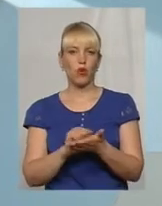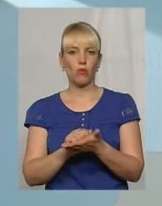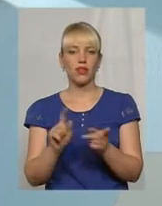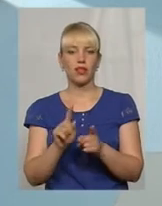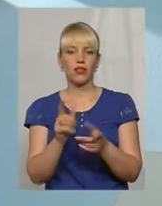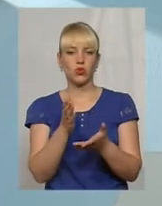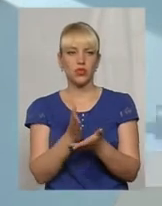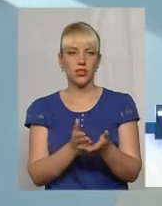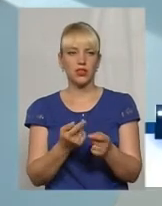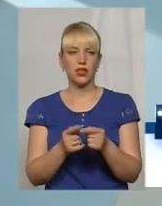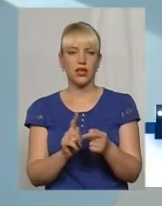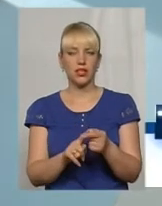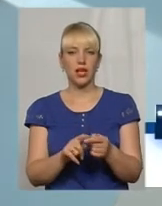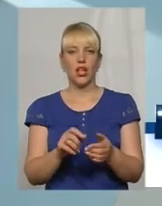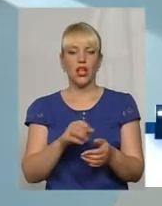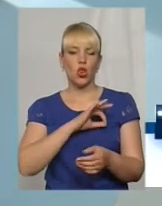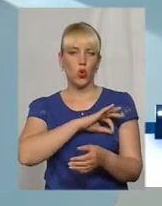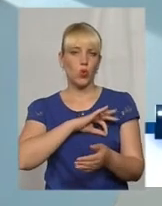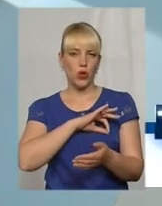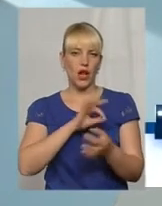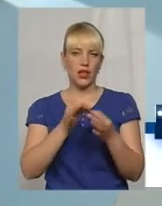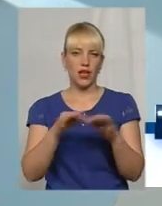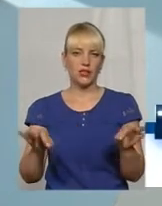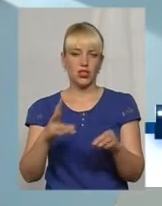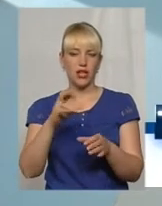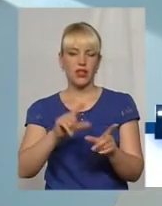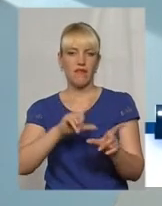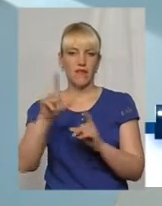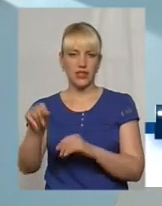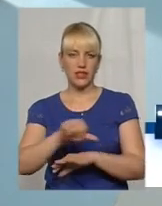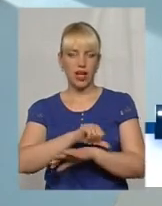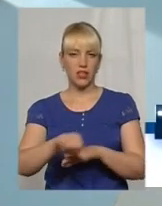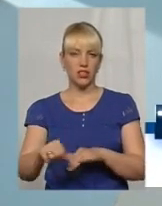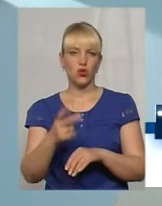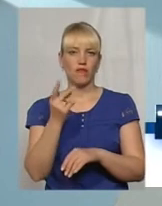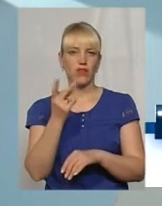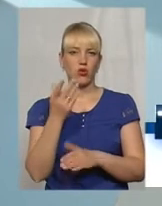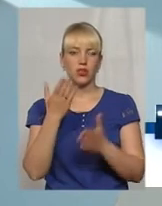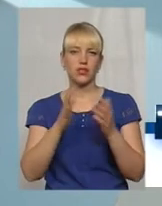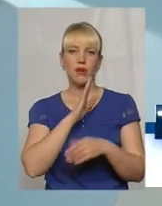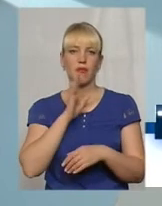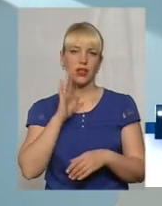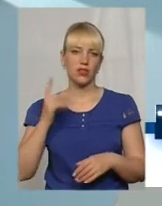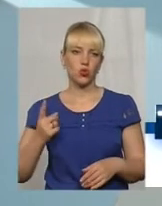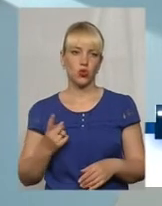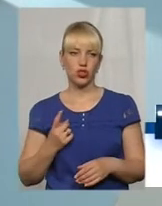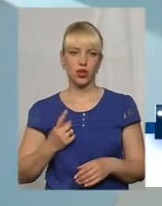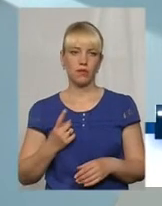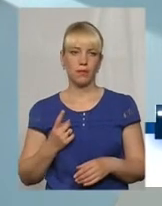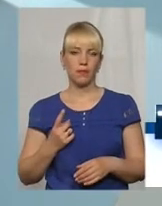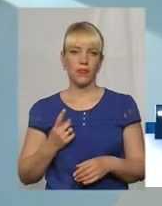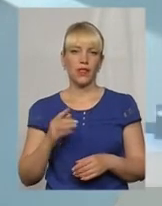яких є, це натуральне розрішення на виїзд ребінка за границу, а второе, це якщо мать-одиночка чи